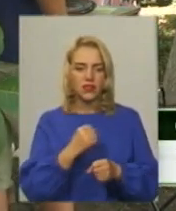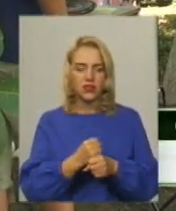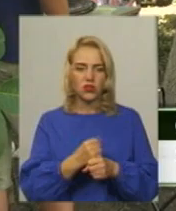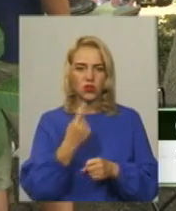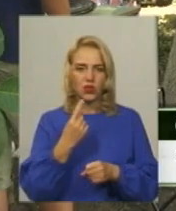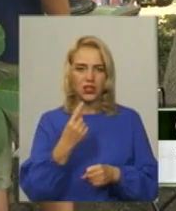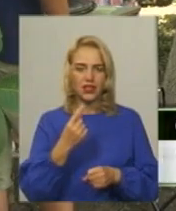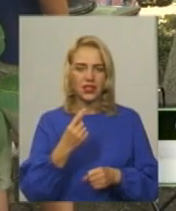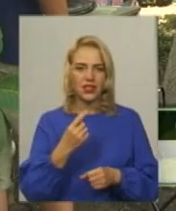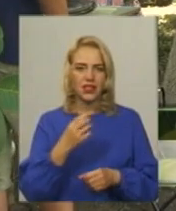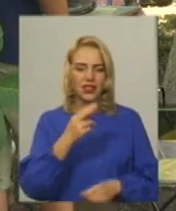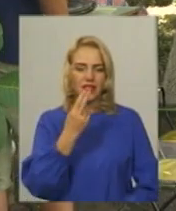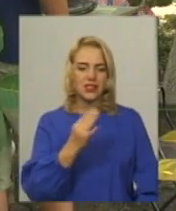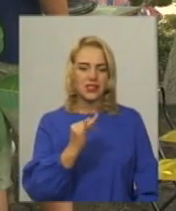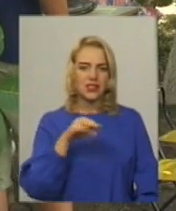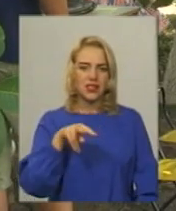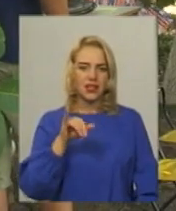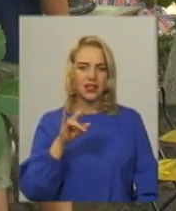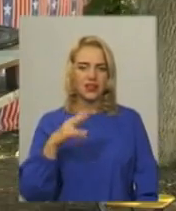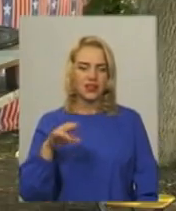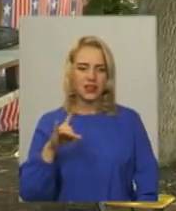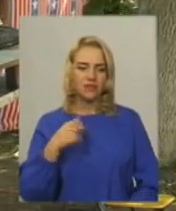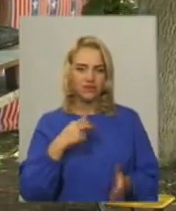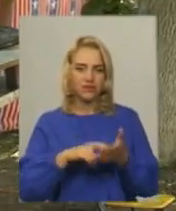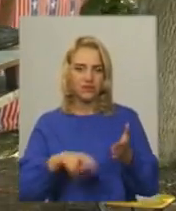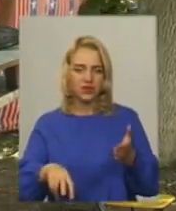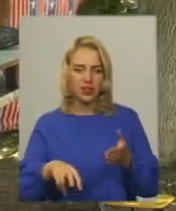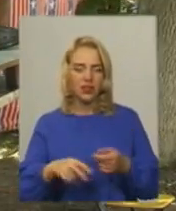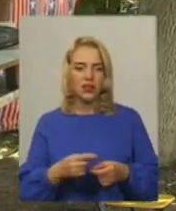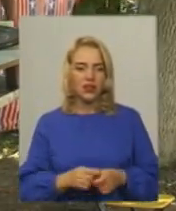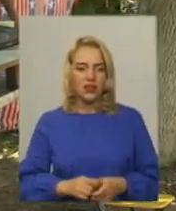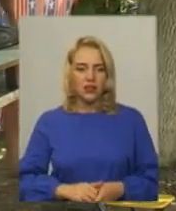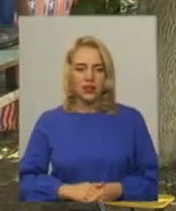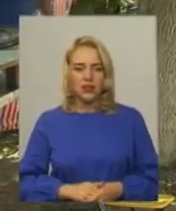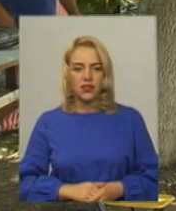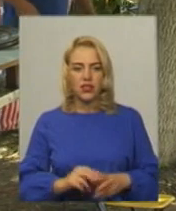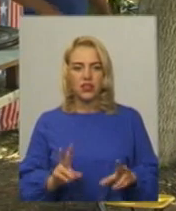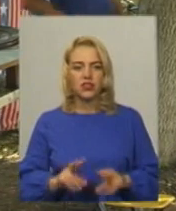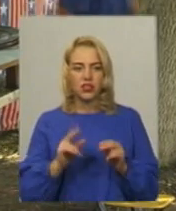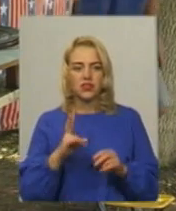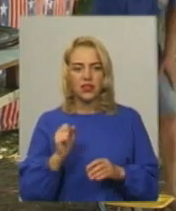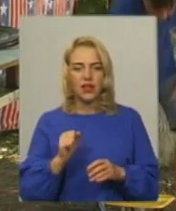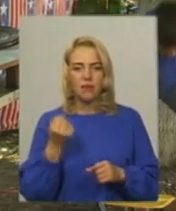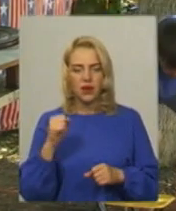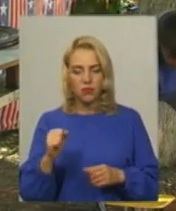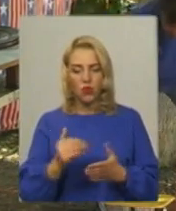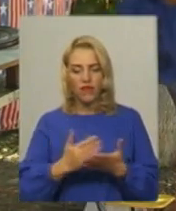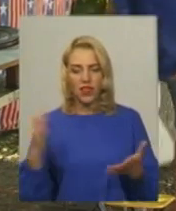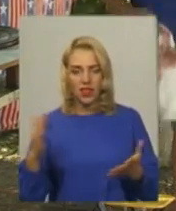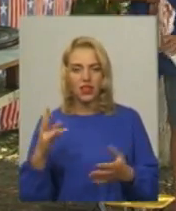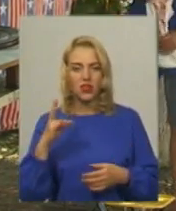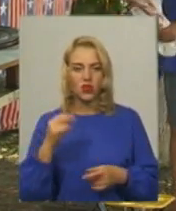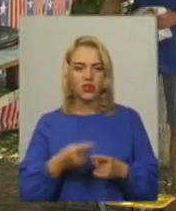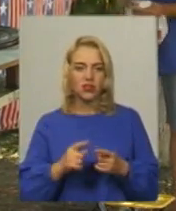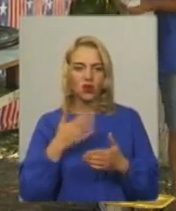з якійсь мотори, через той зійшов з дистанці Шанси на перемогу доволі таки великі, але це вже